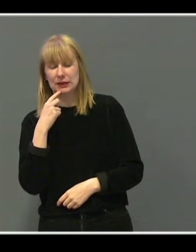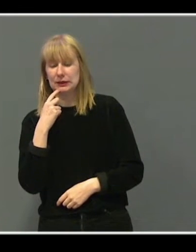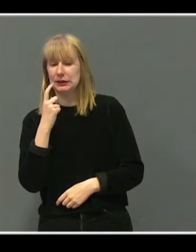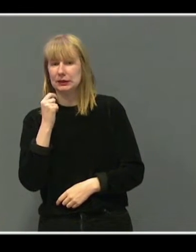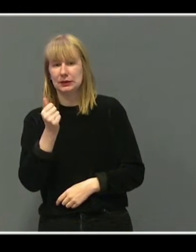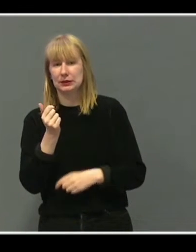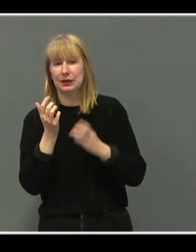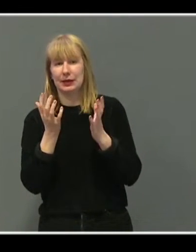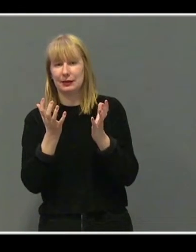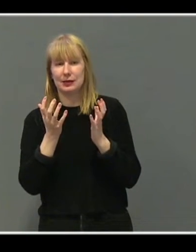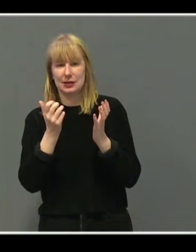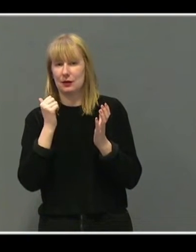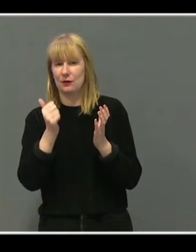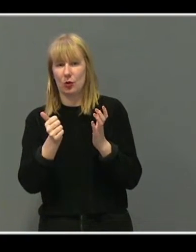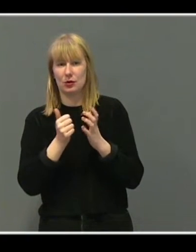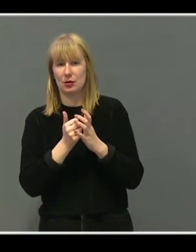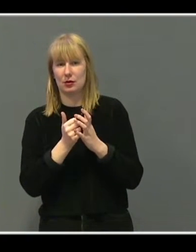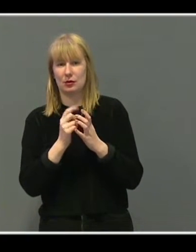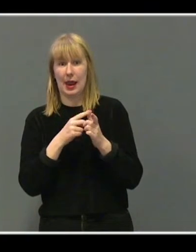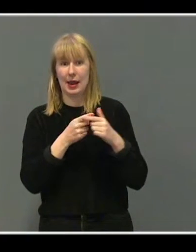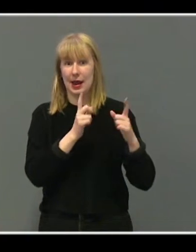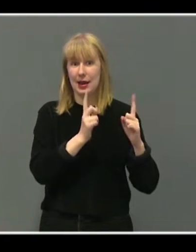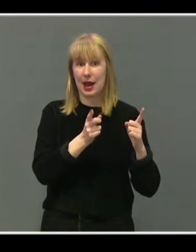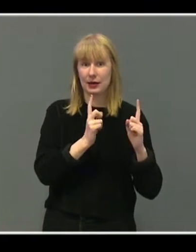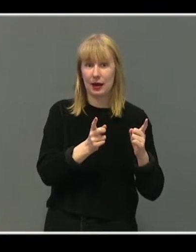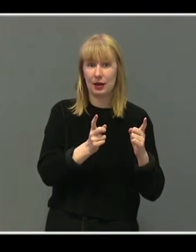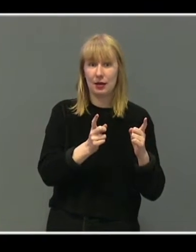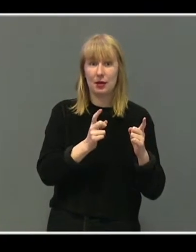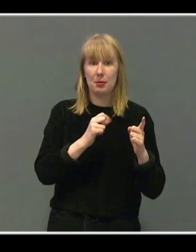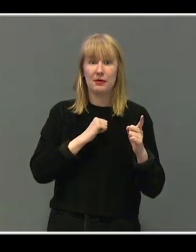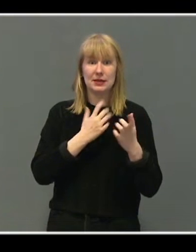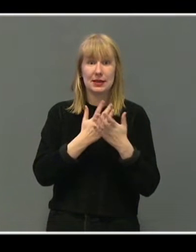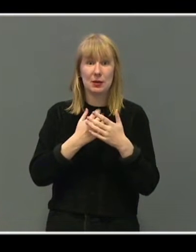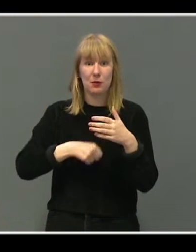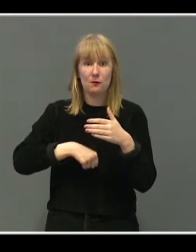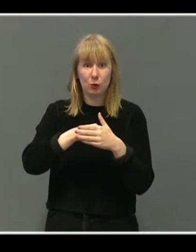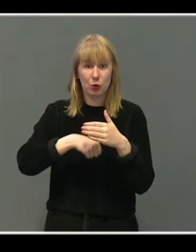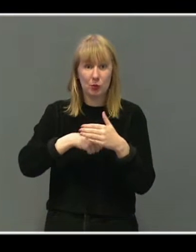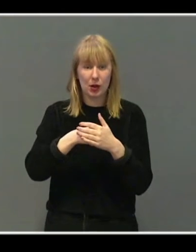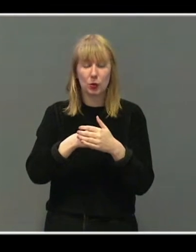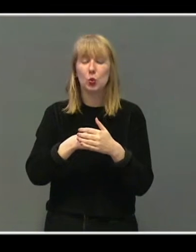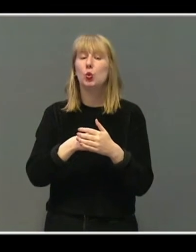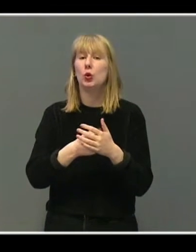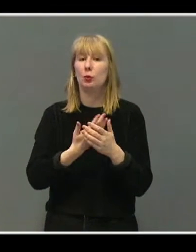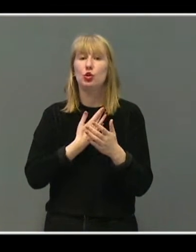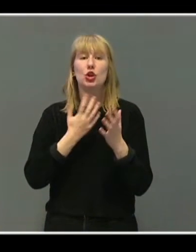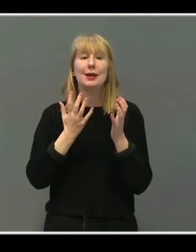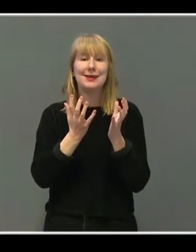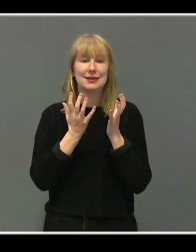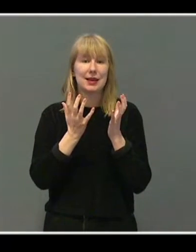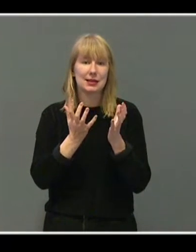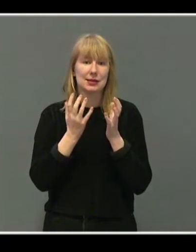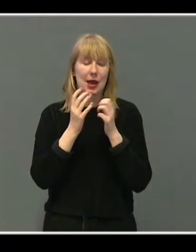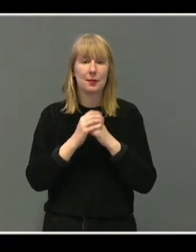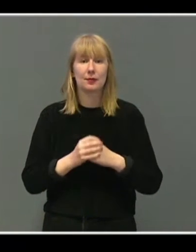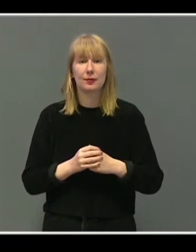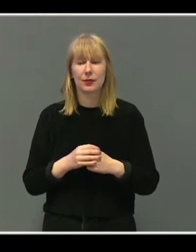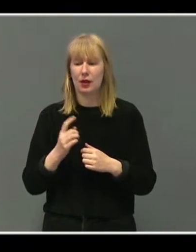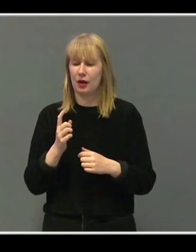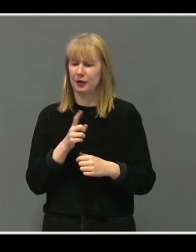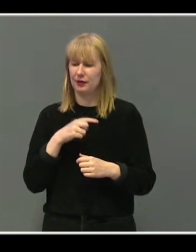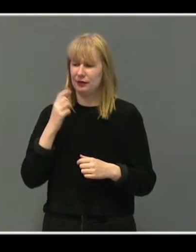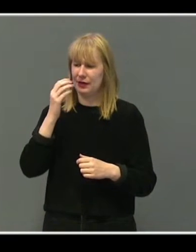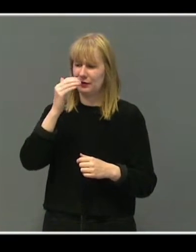liten interesse for." Og lærere. Sammenlignet med fotball. Er det slik at vi